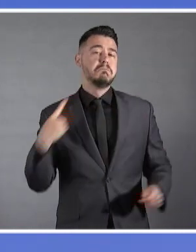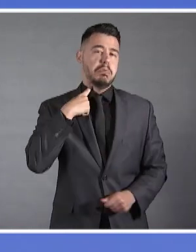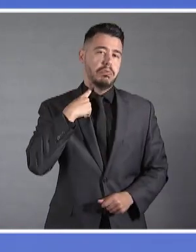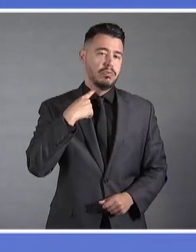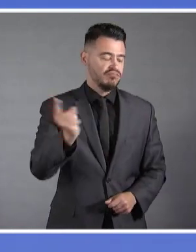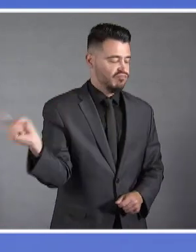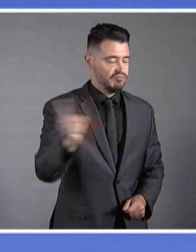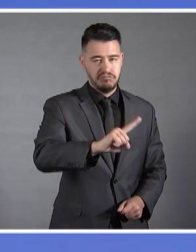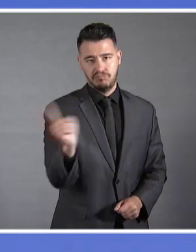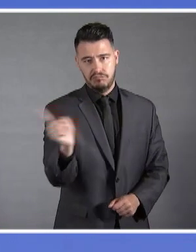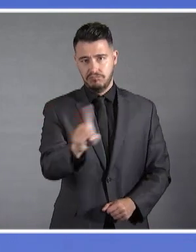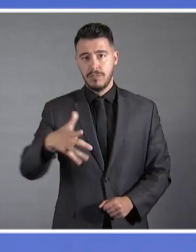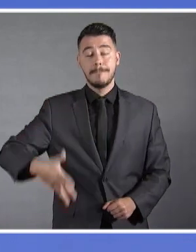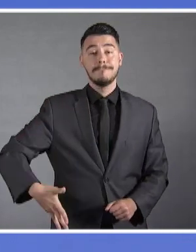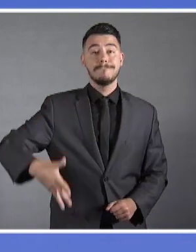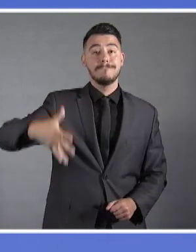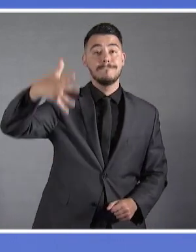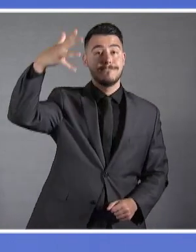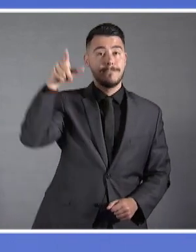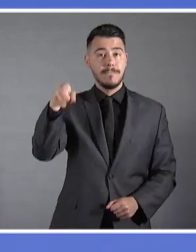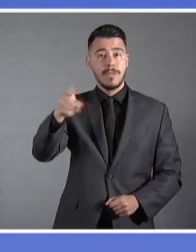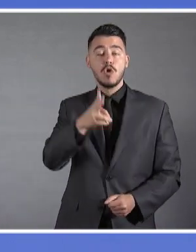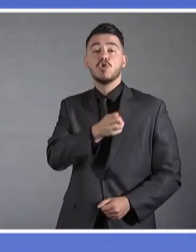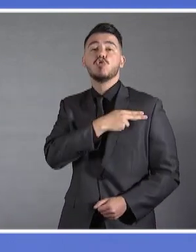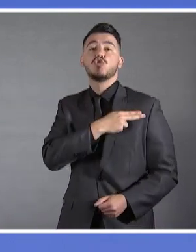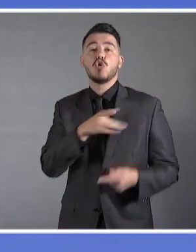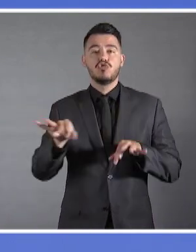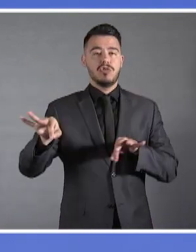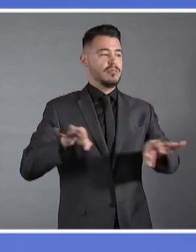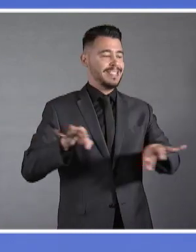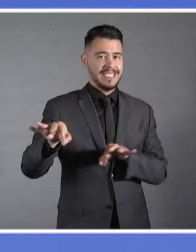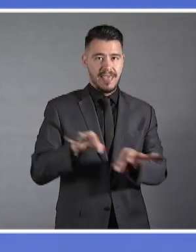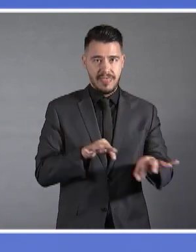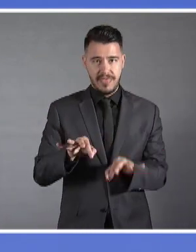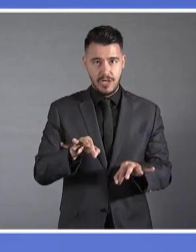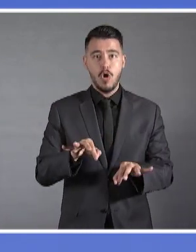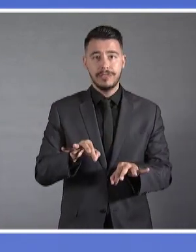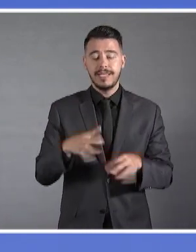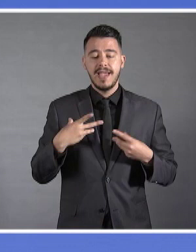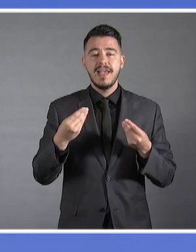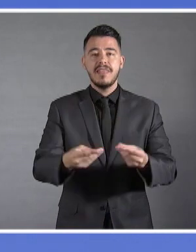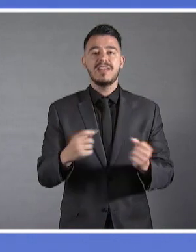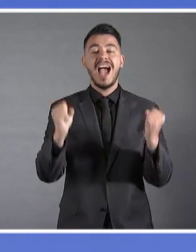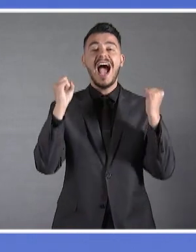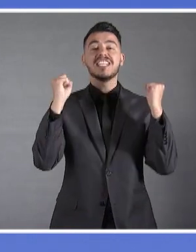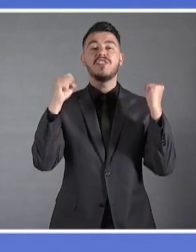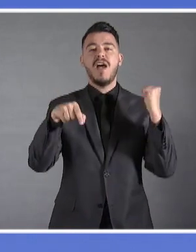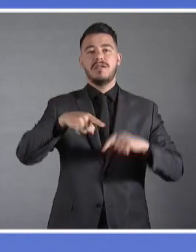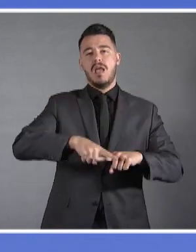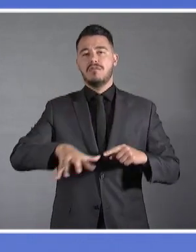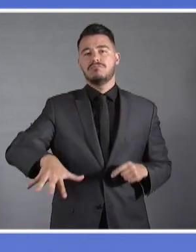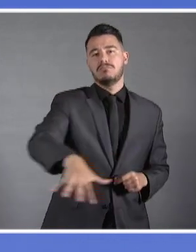Μησοτάκης εγγυάται με τη συνετή πολιτική του την ασφάλεια και την ακεραιότητα της χώρας. Και παράλληλα με τις διεθνείς του